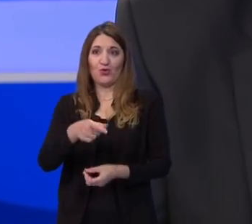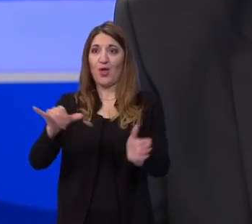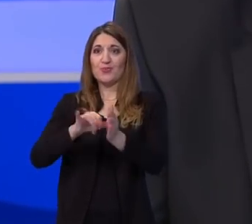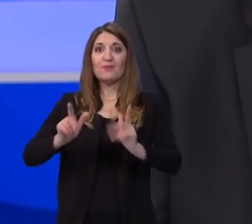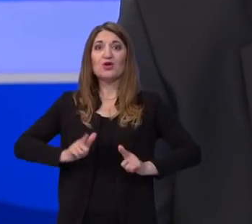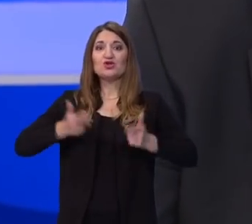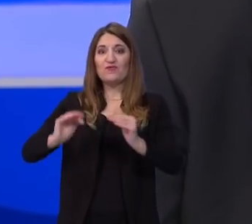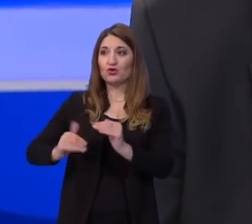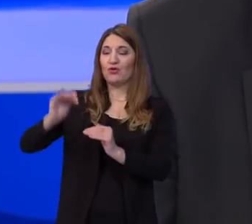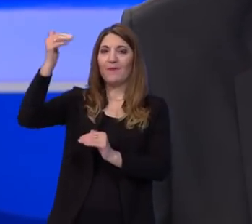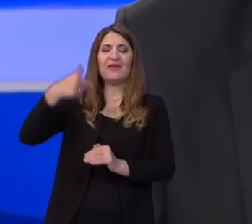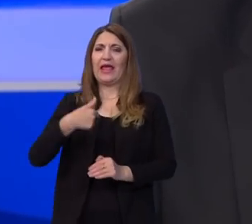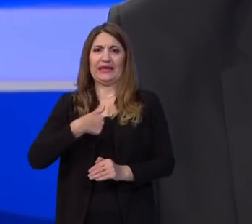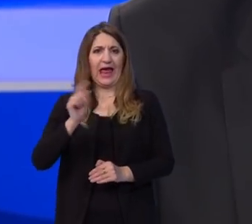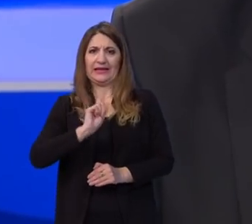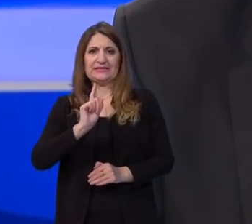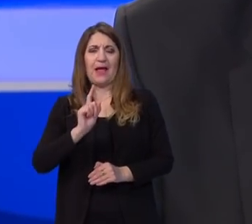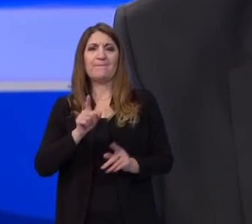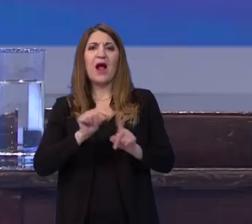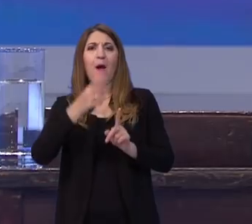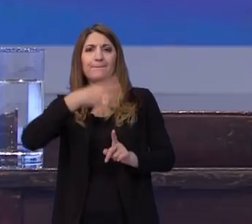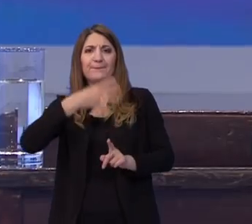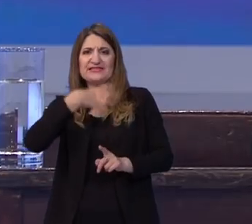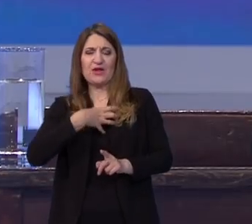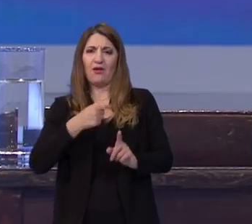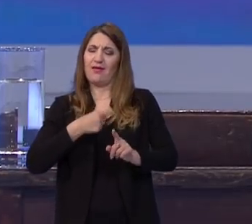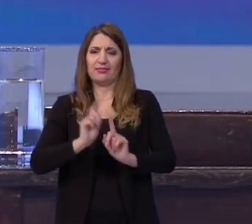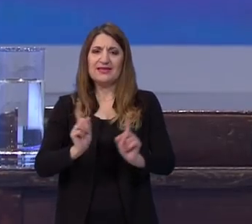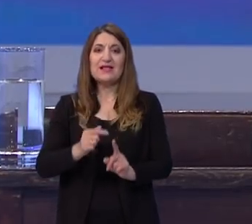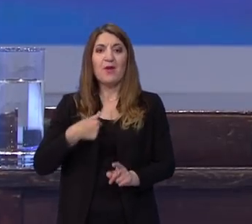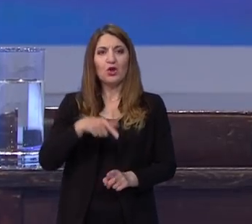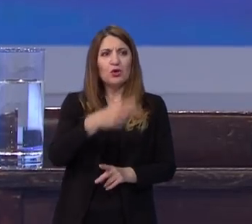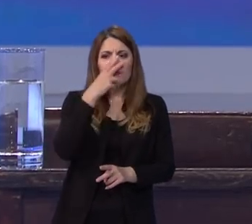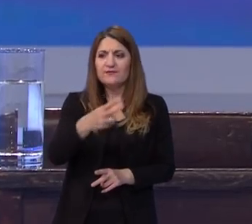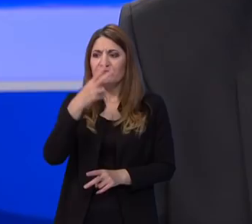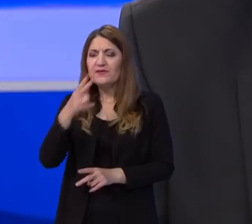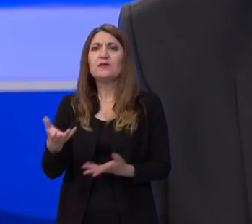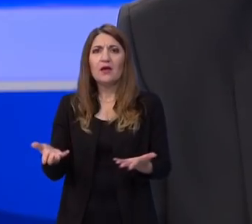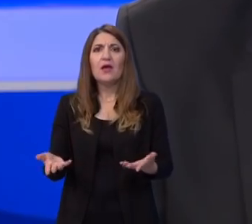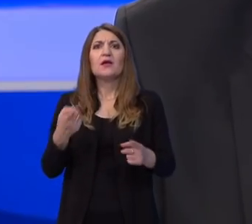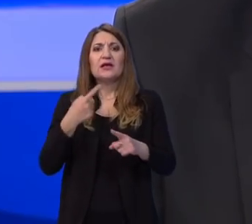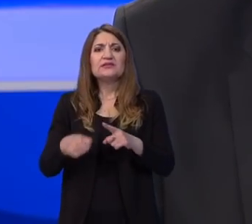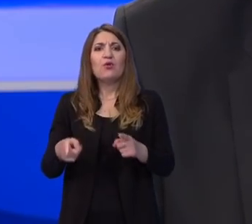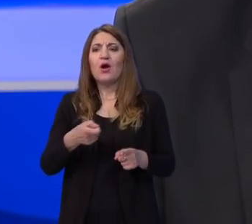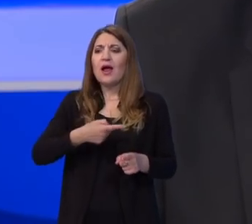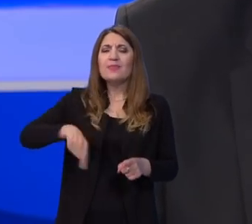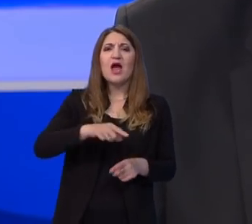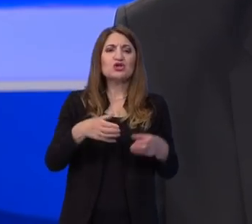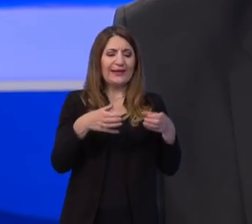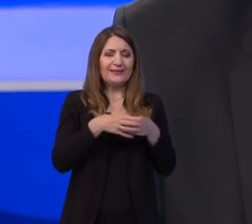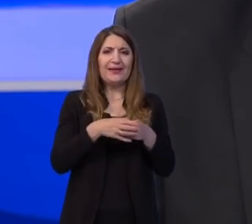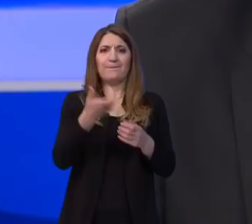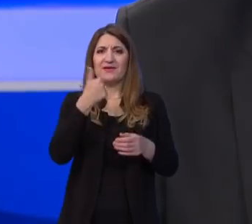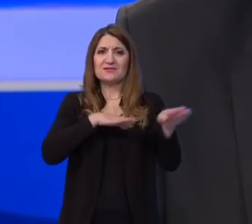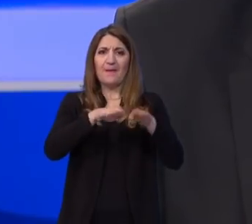odrastanja. Ja nisam psiholog, ali to se vidjelo i u smislu intervencija i naših timova iz